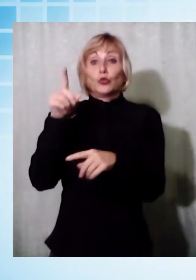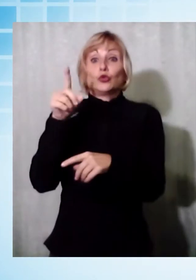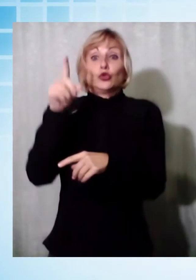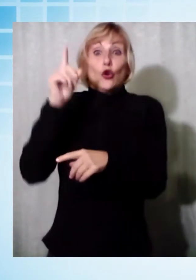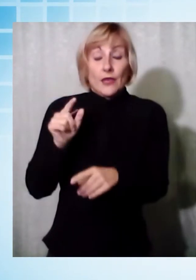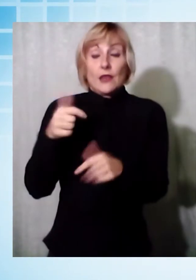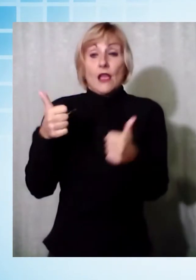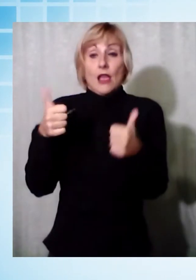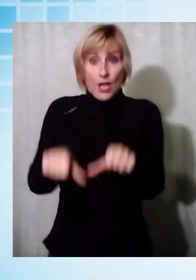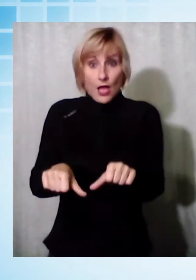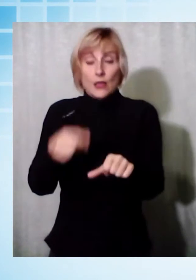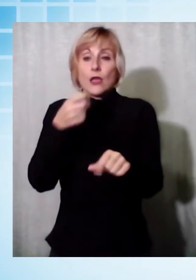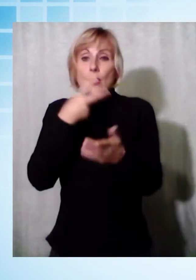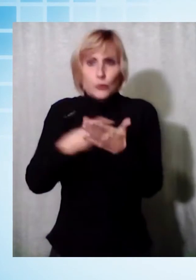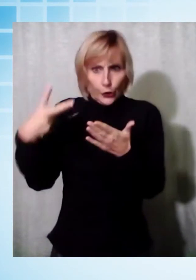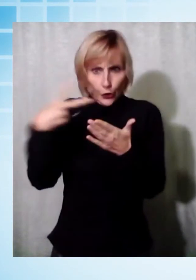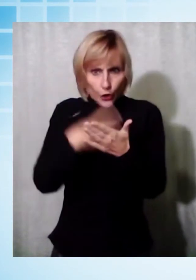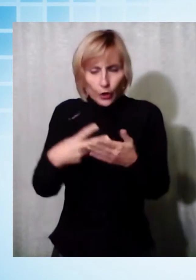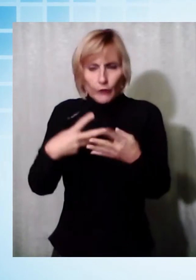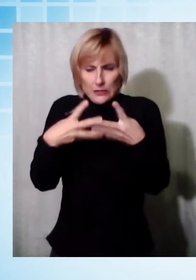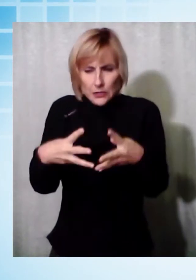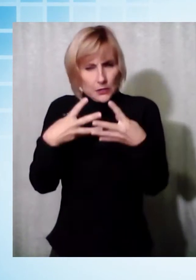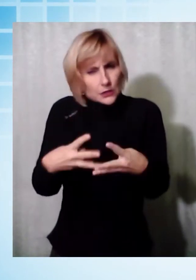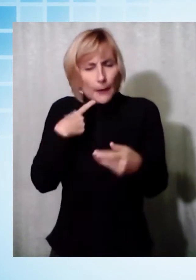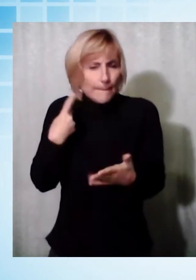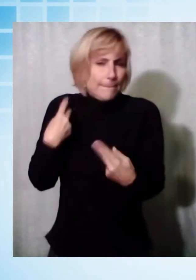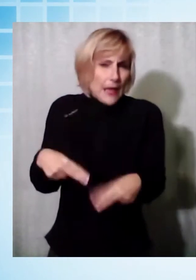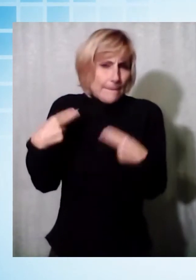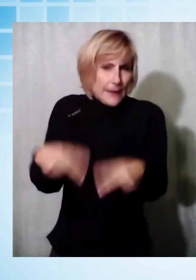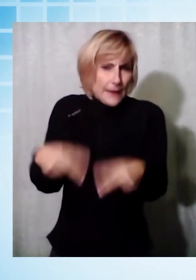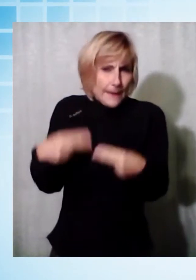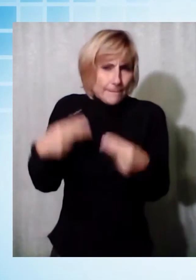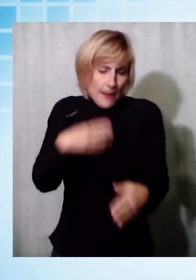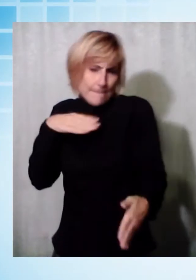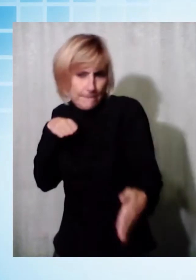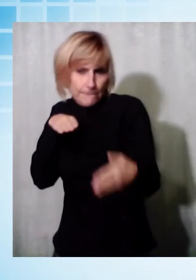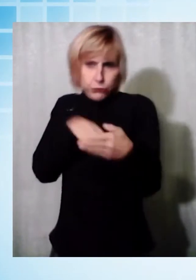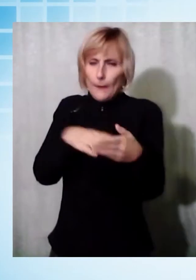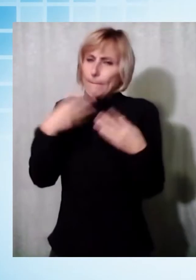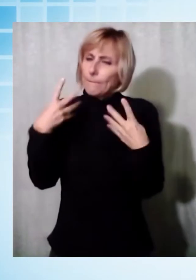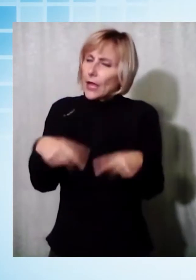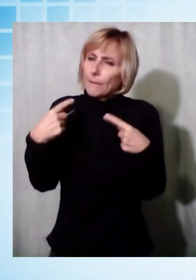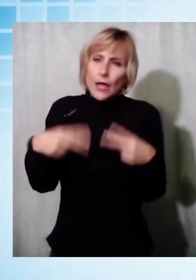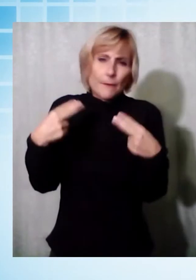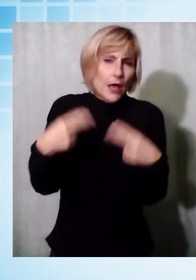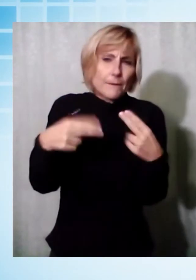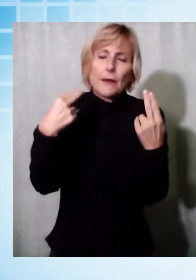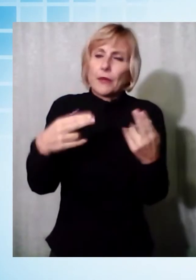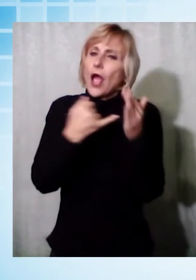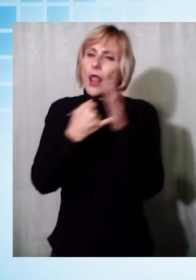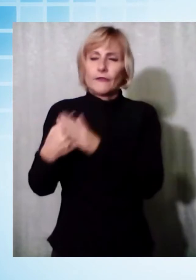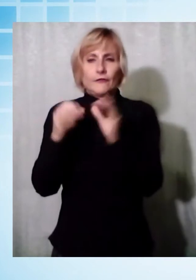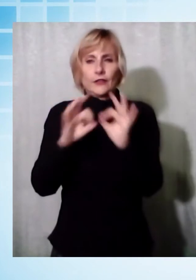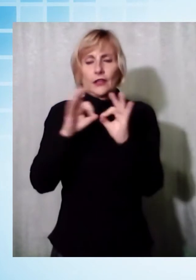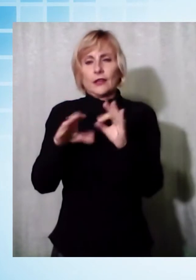aprire a causa di una spessa catena hanno provato con la classica spaccata che però non è andata a buon fine fortunatamente. L'obiettivo dei